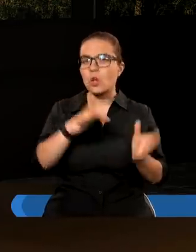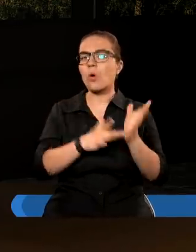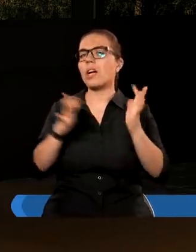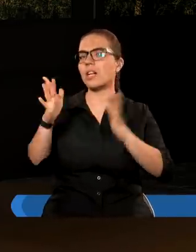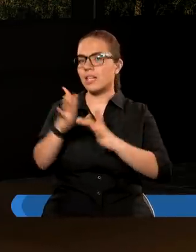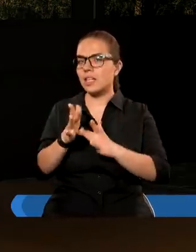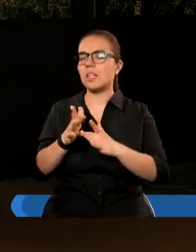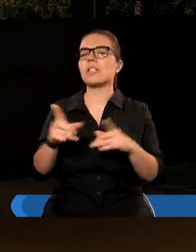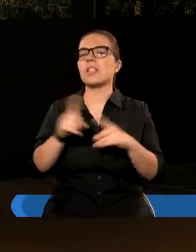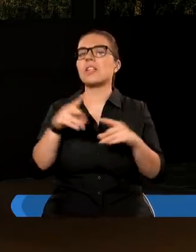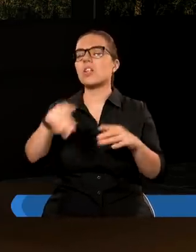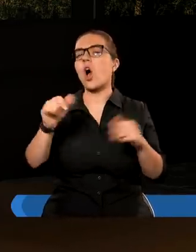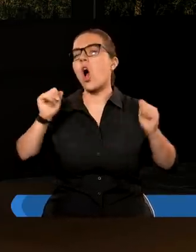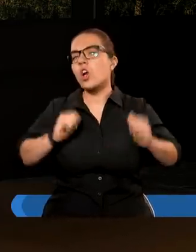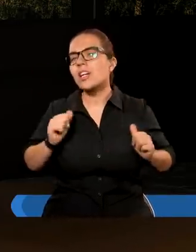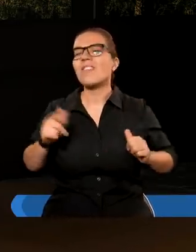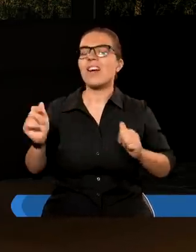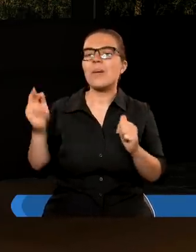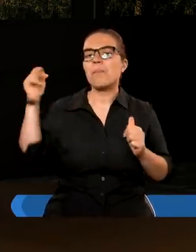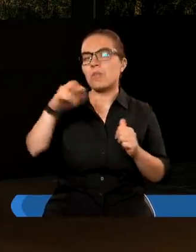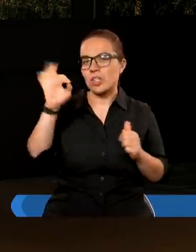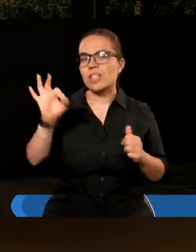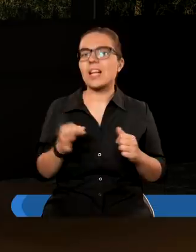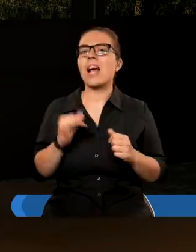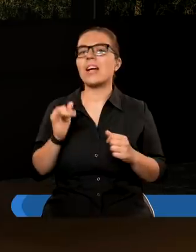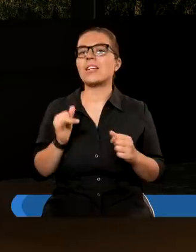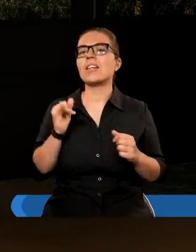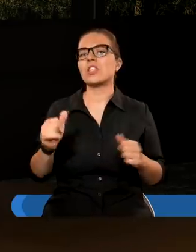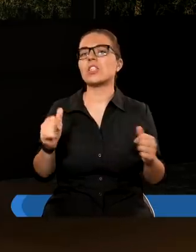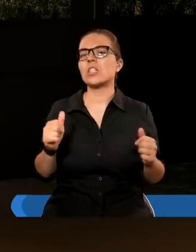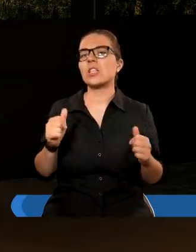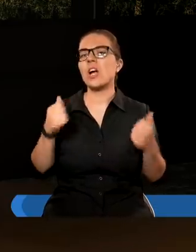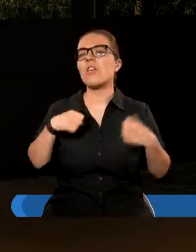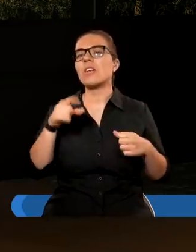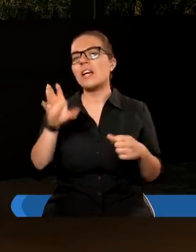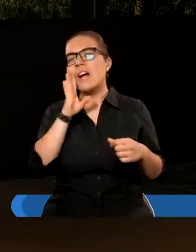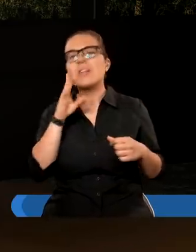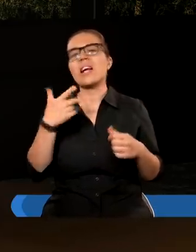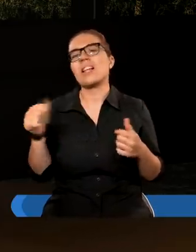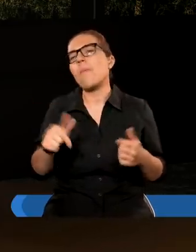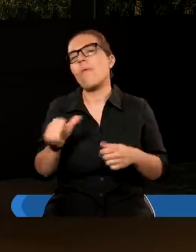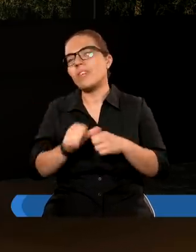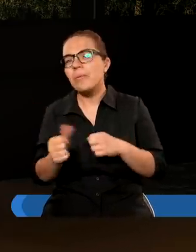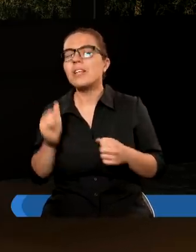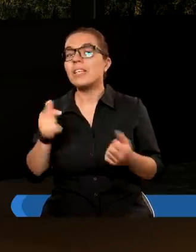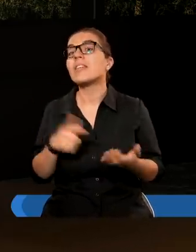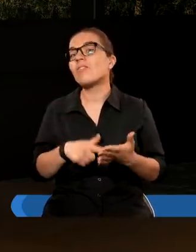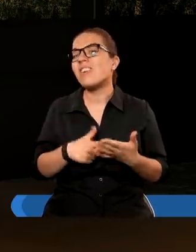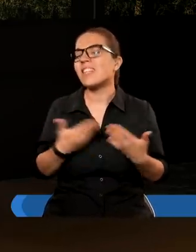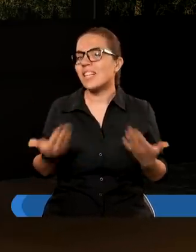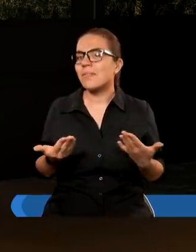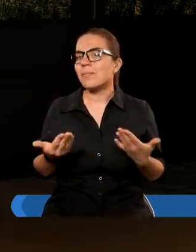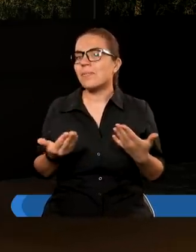opisane dwa rodzaje oczekiwania. Oczekiwanie pozytywne, które zakończy się zbawieniem i oczekiwanie takie, jakie nie powinno być. I niestety